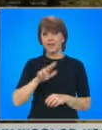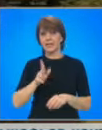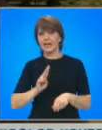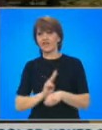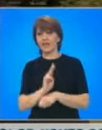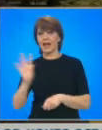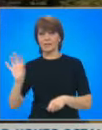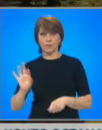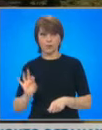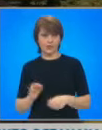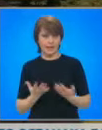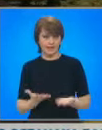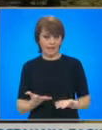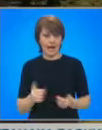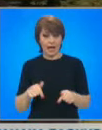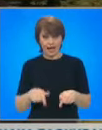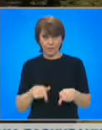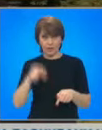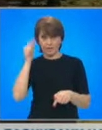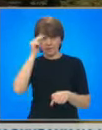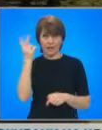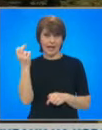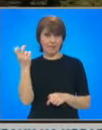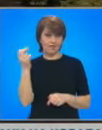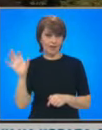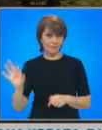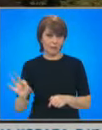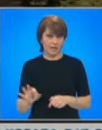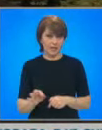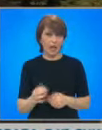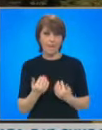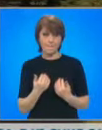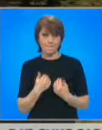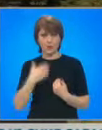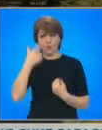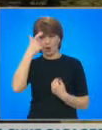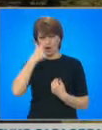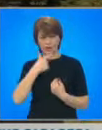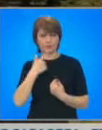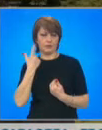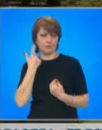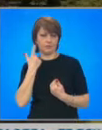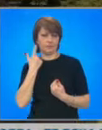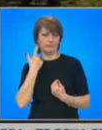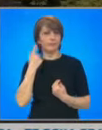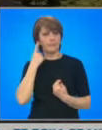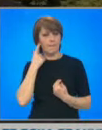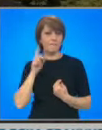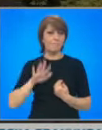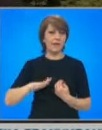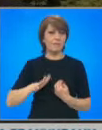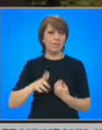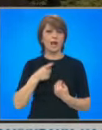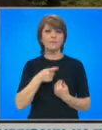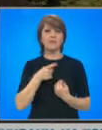Лично от моя гледна точка, като човек работещ от повече от 20 години в тази система, предполагам, че ефектът ще се почувства,